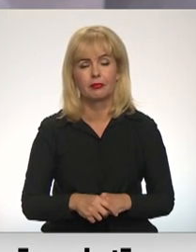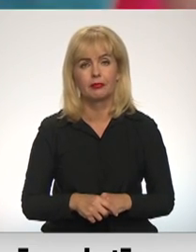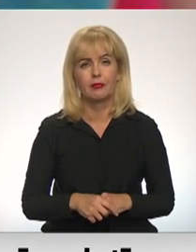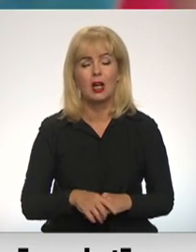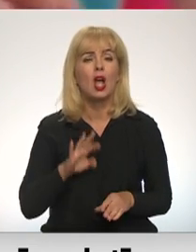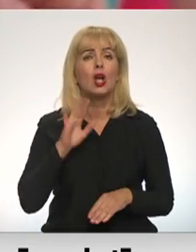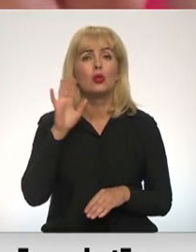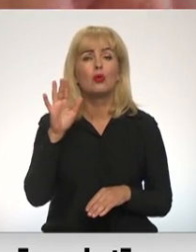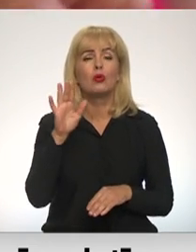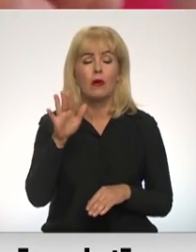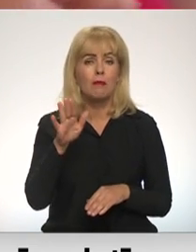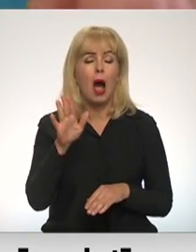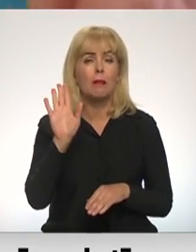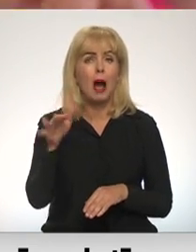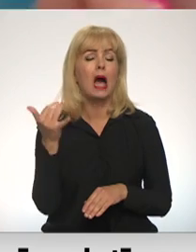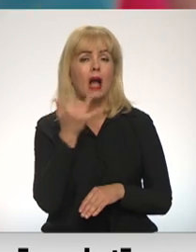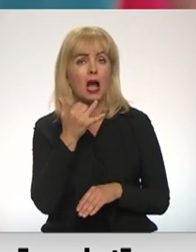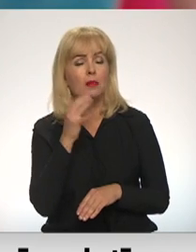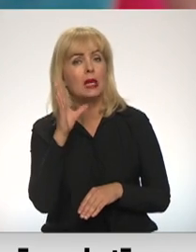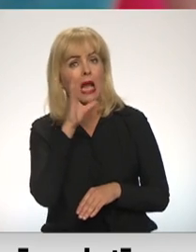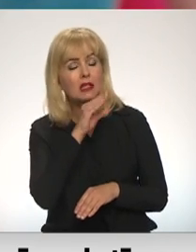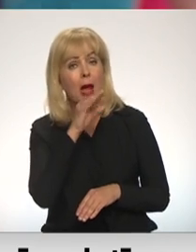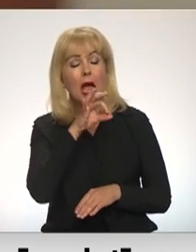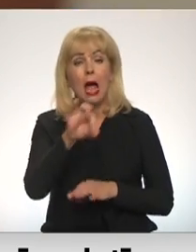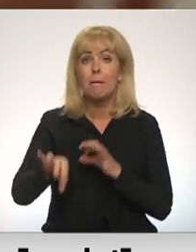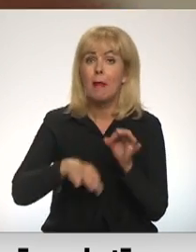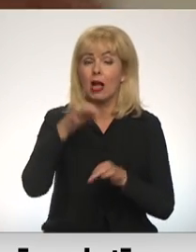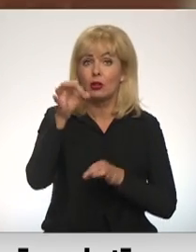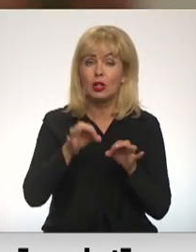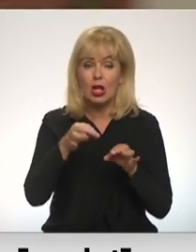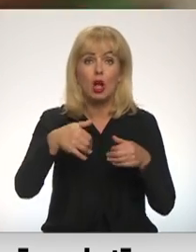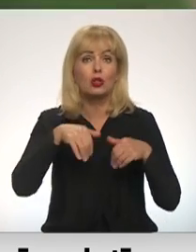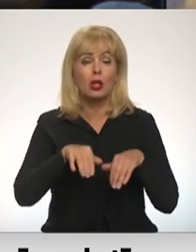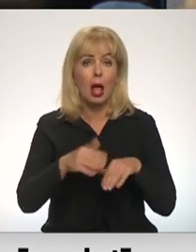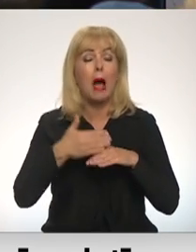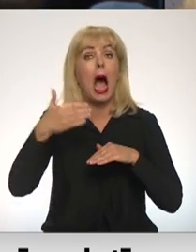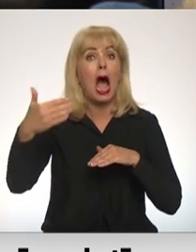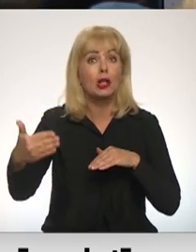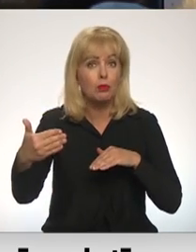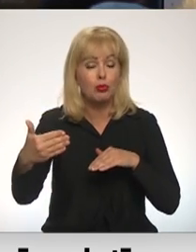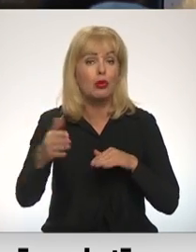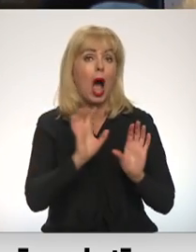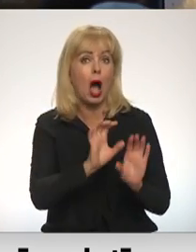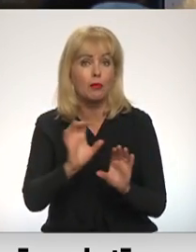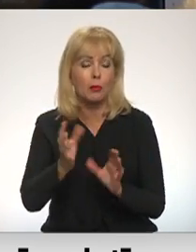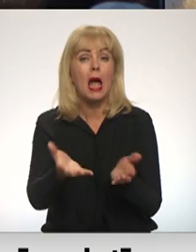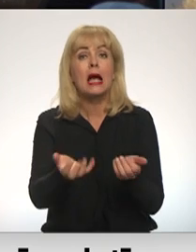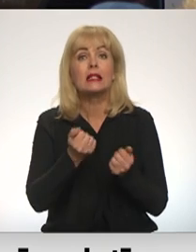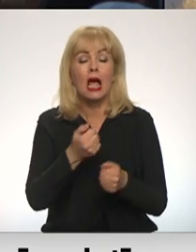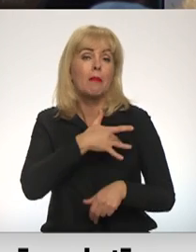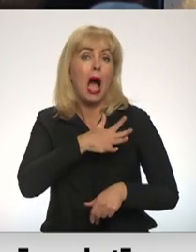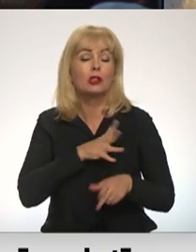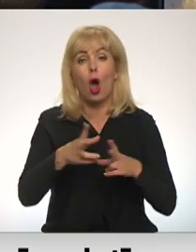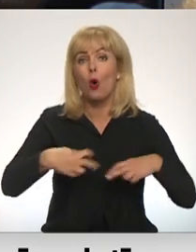Turpmāk, adopcija uz ārvalstīm būs iespējama, ja bāriņties, lēmus par ārpus ģimenes aprūpi, saņems ārvalstu adopcijas komisijas